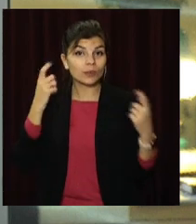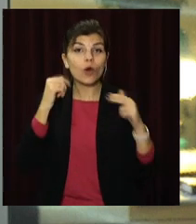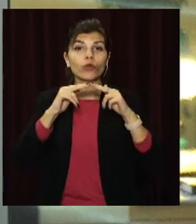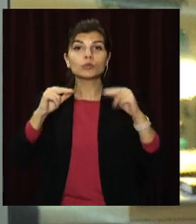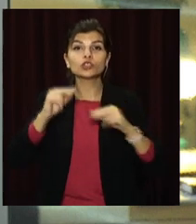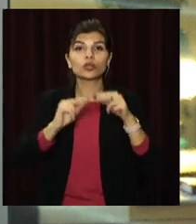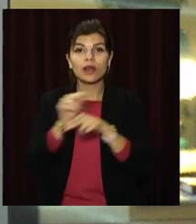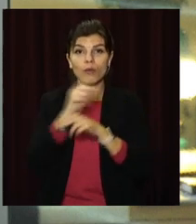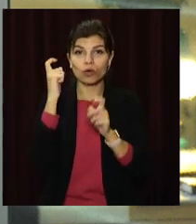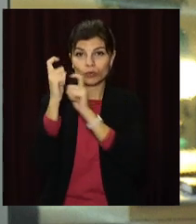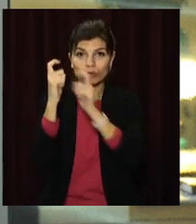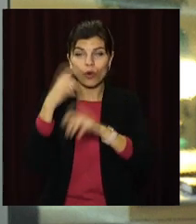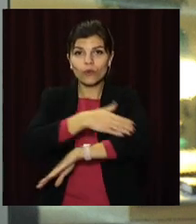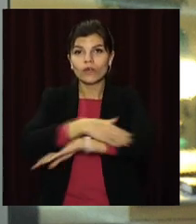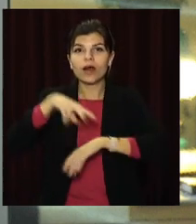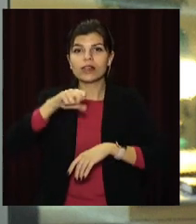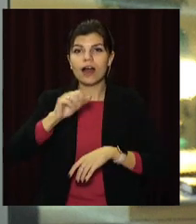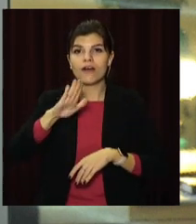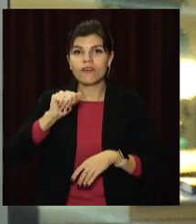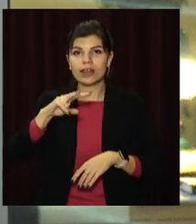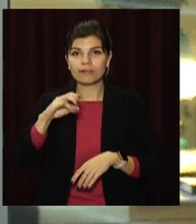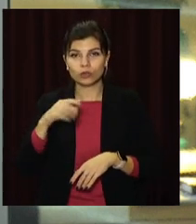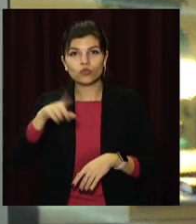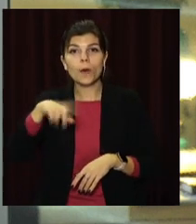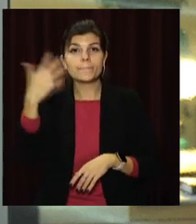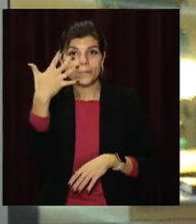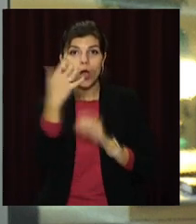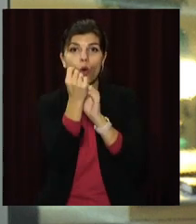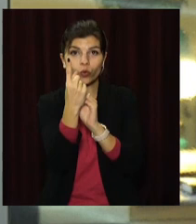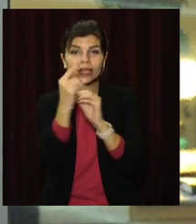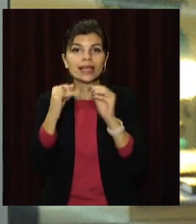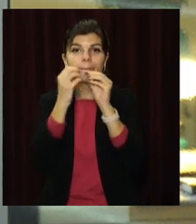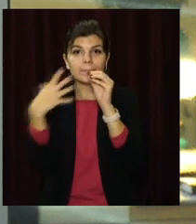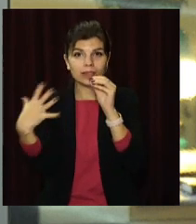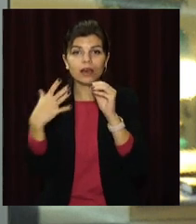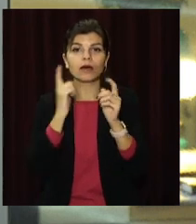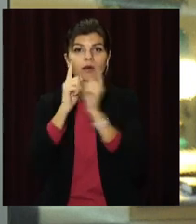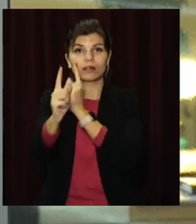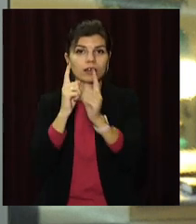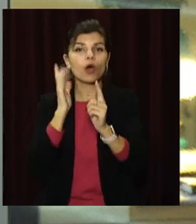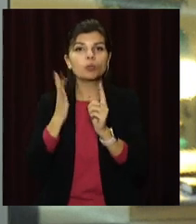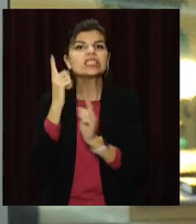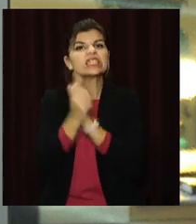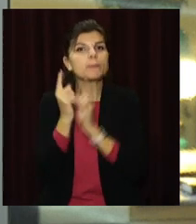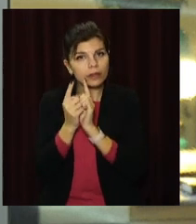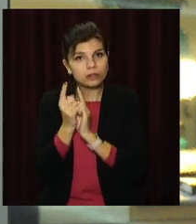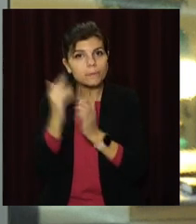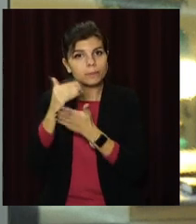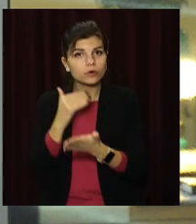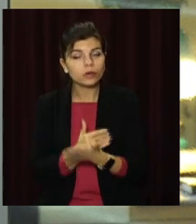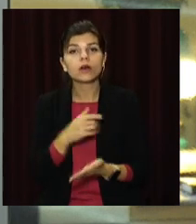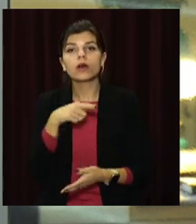У Дніпрі через ремонт трамвайних колій на вулиці Лаваневського трамваї номер 5, 11 та 15 курсуватимуть за зміненим